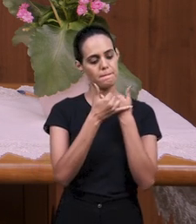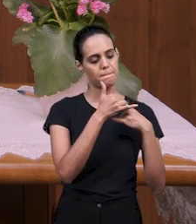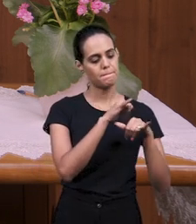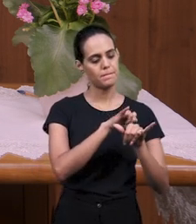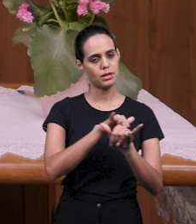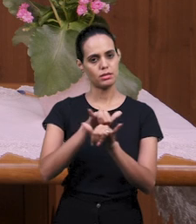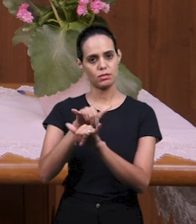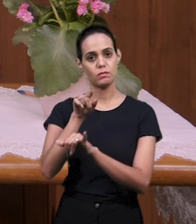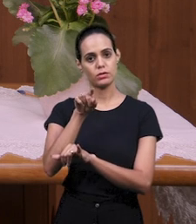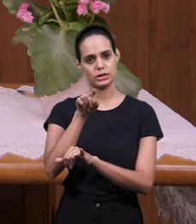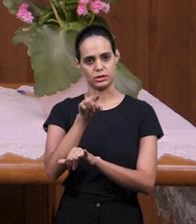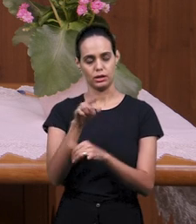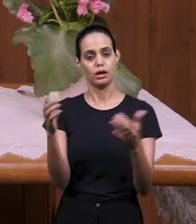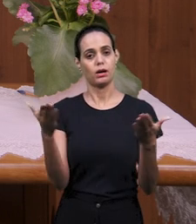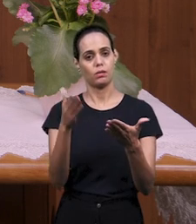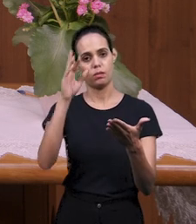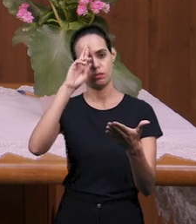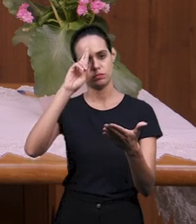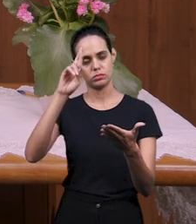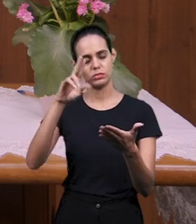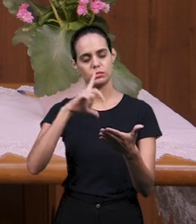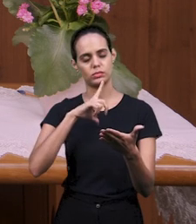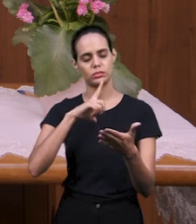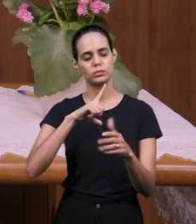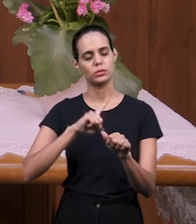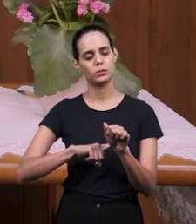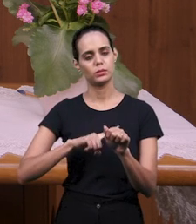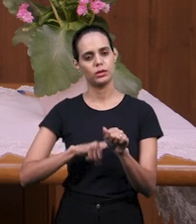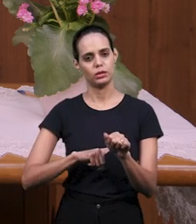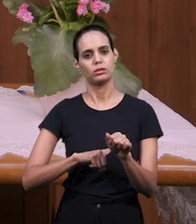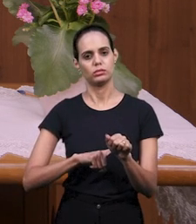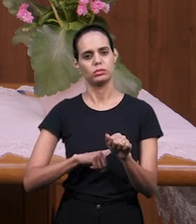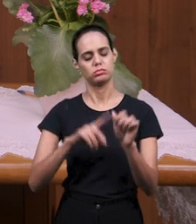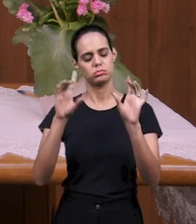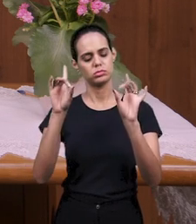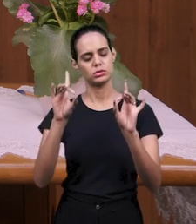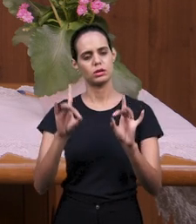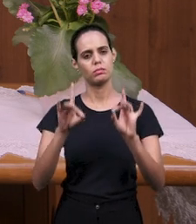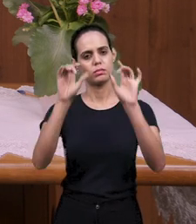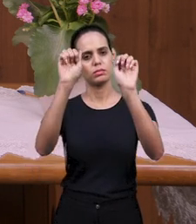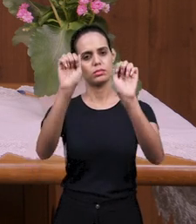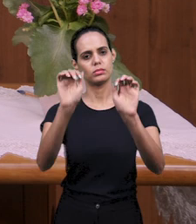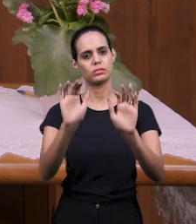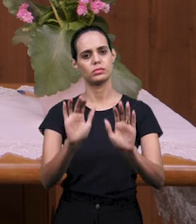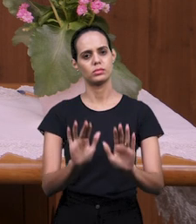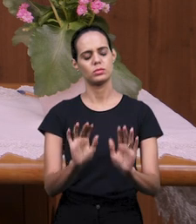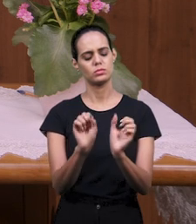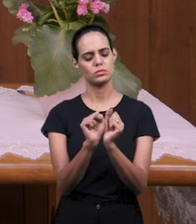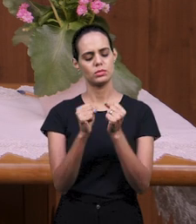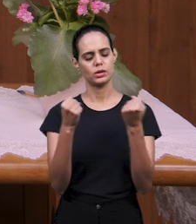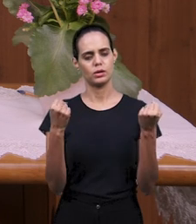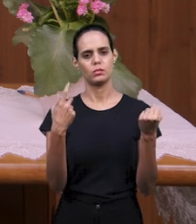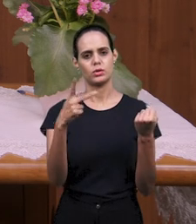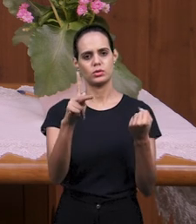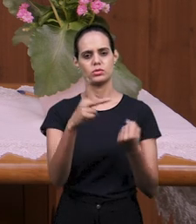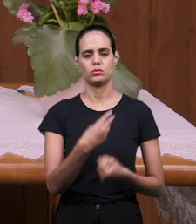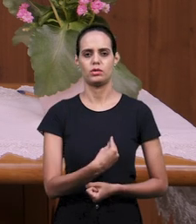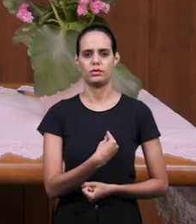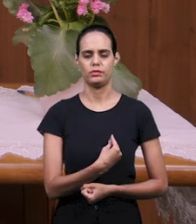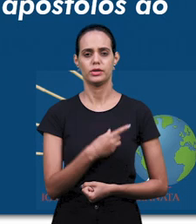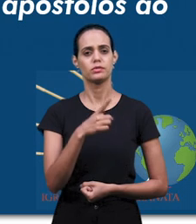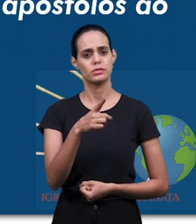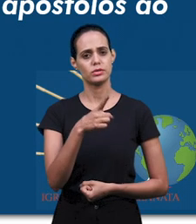освобождение, даруя благословение твоему сердцу, чтобы сердце твое могло прощать. И, продолжая,